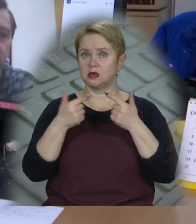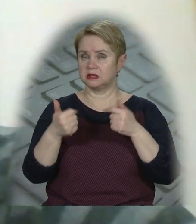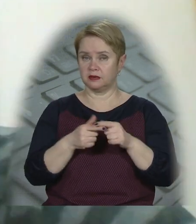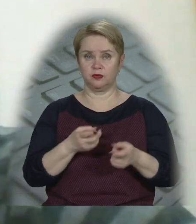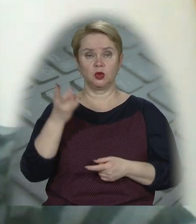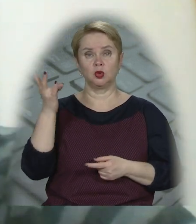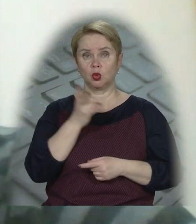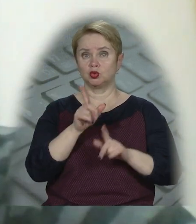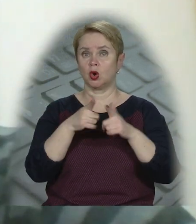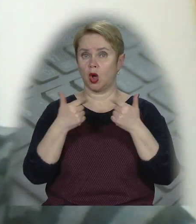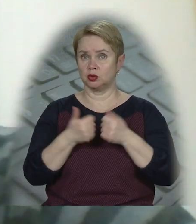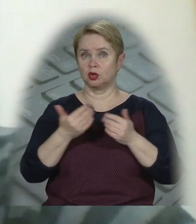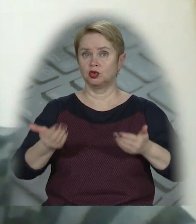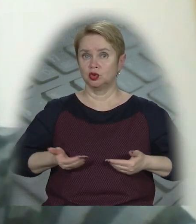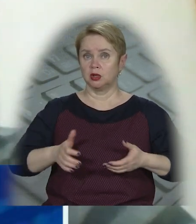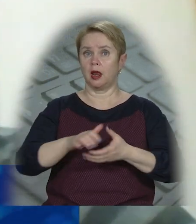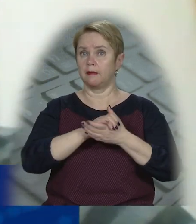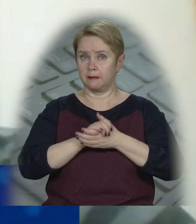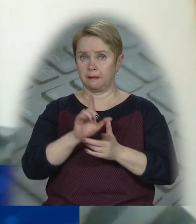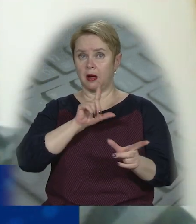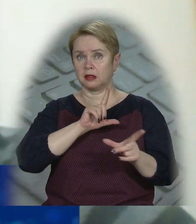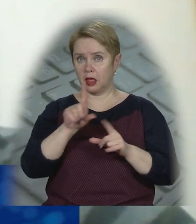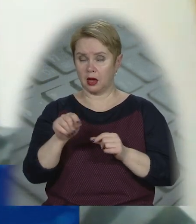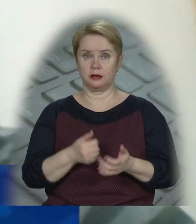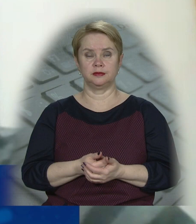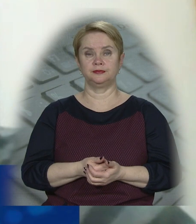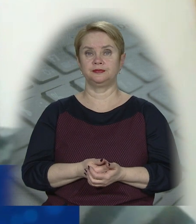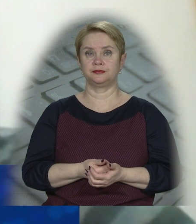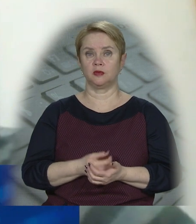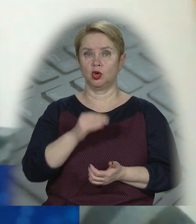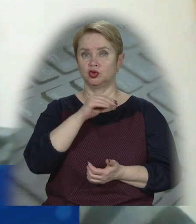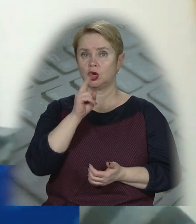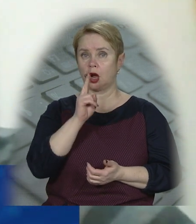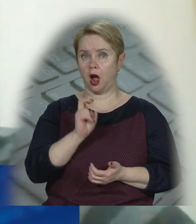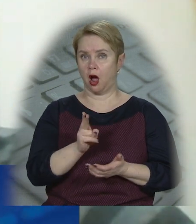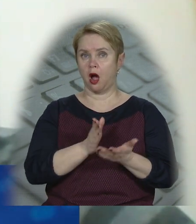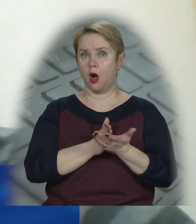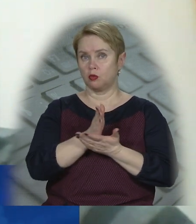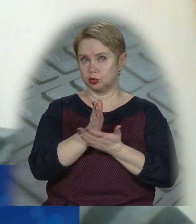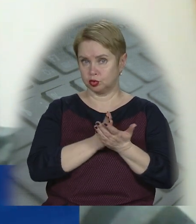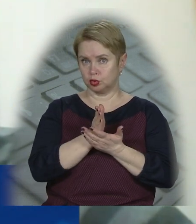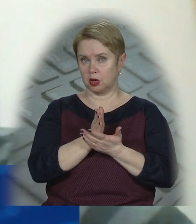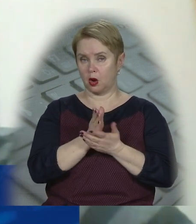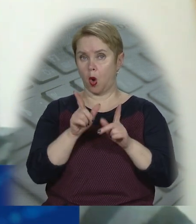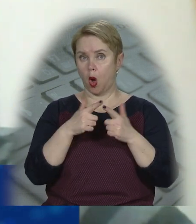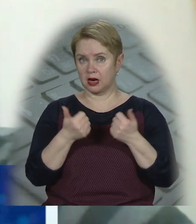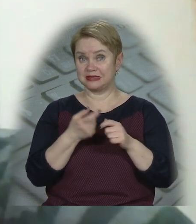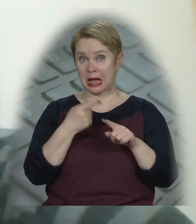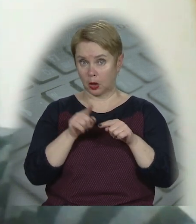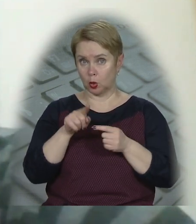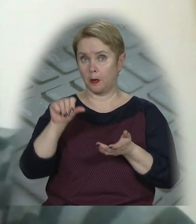інстанціях. Нужно організуватися жителям, під'їхати в жековслужбовуючу організацію,